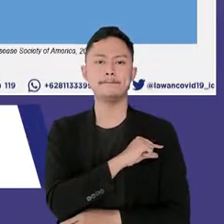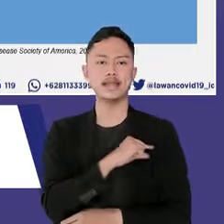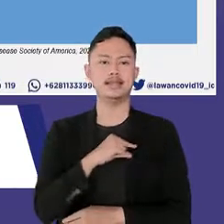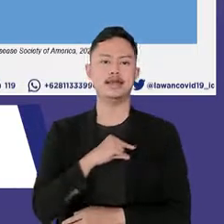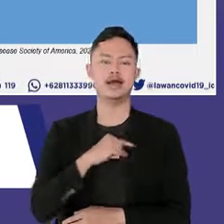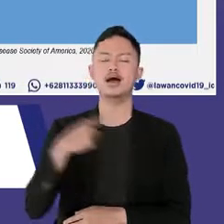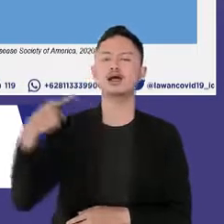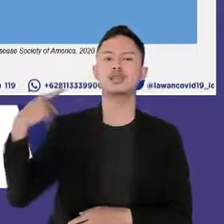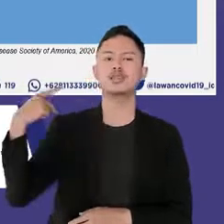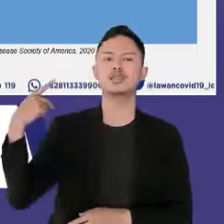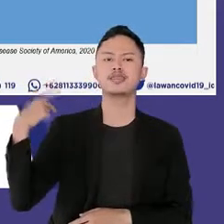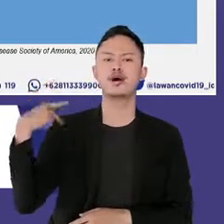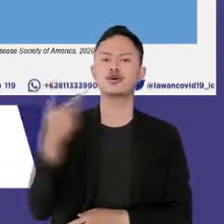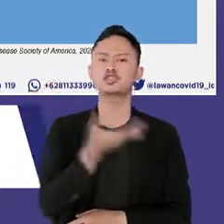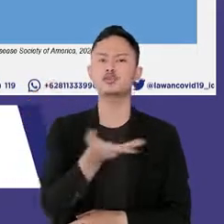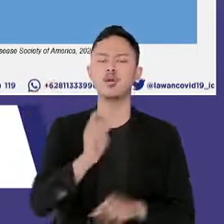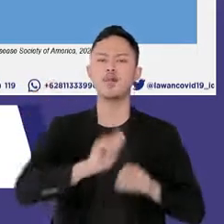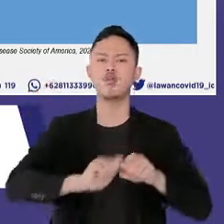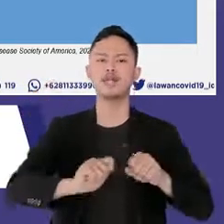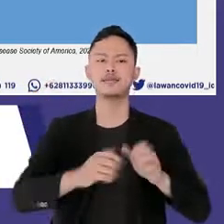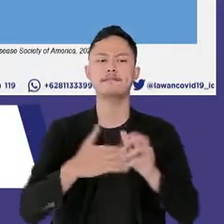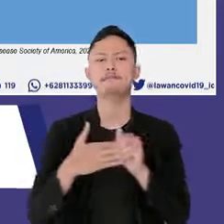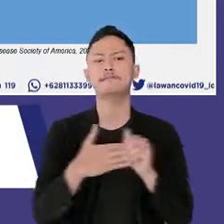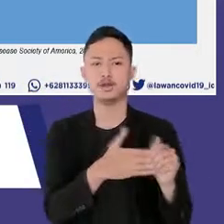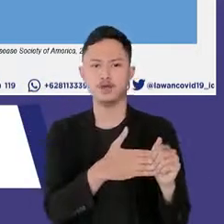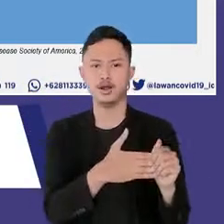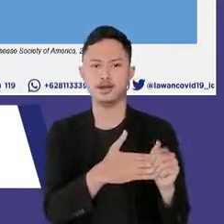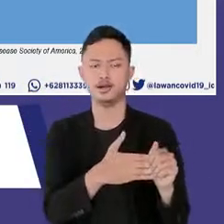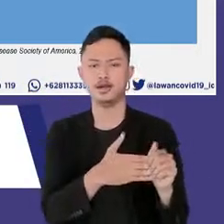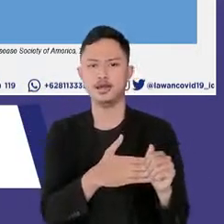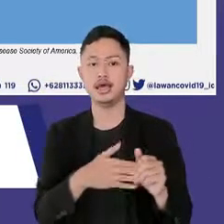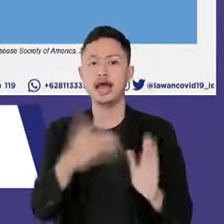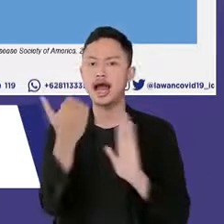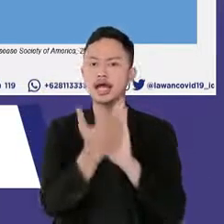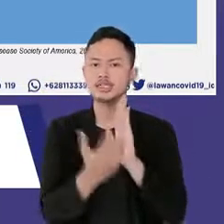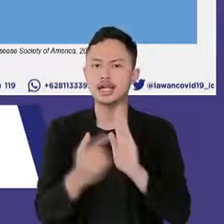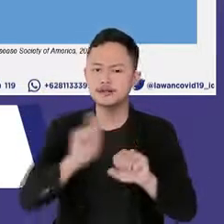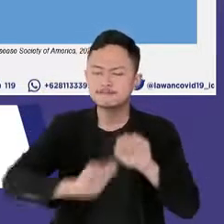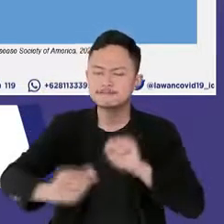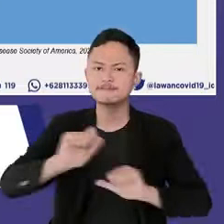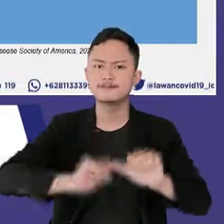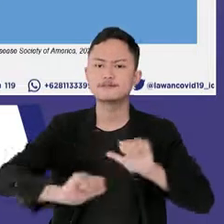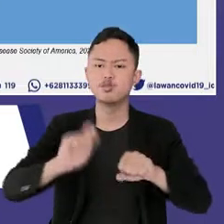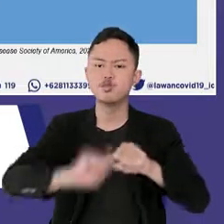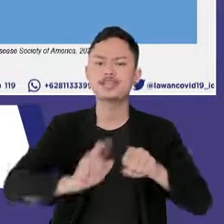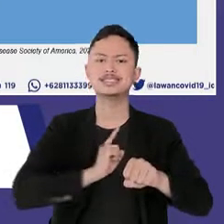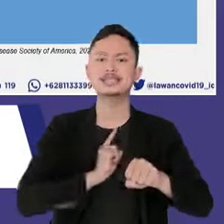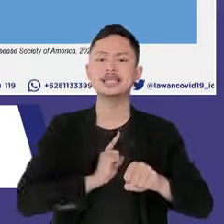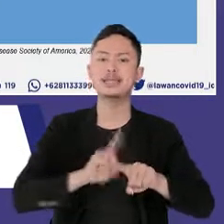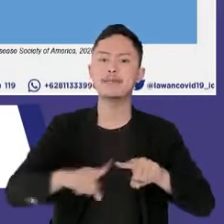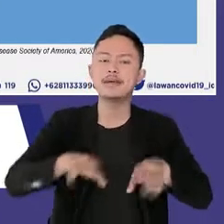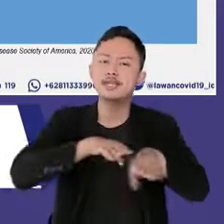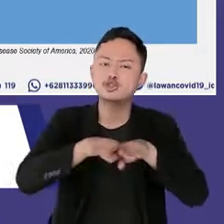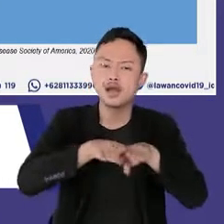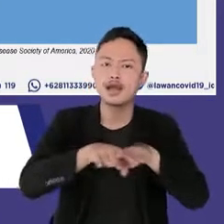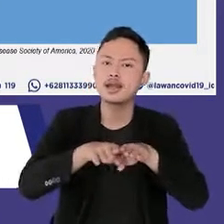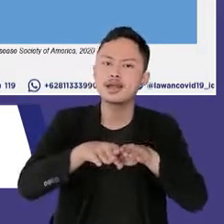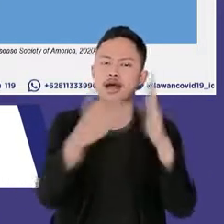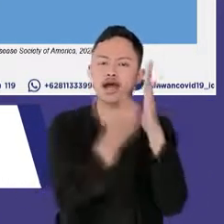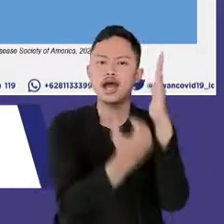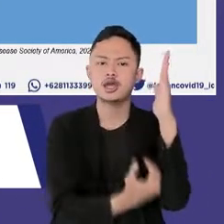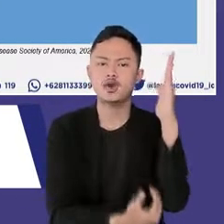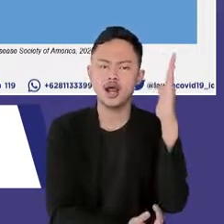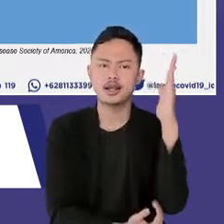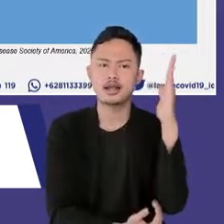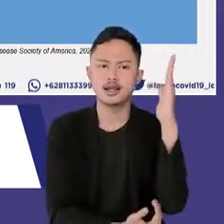diharapkan membuat pedoman berkegiatan yang dimodifikasi sebaik mungkin untuk meminimalisir penular